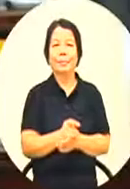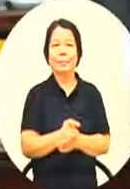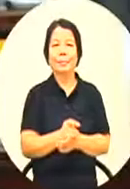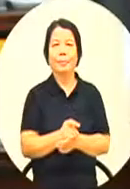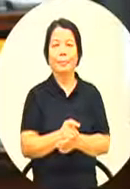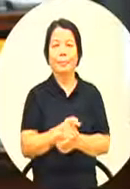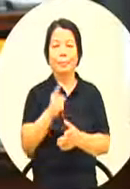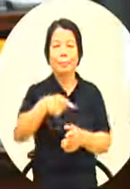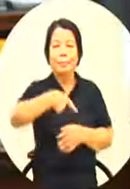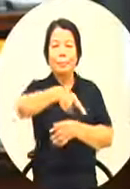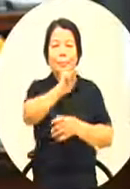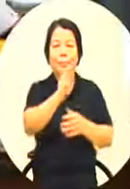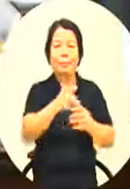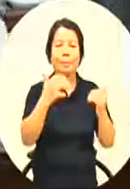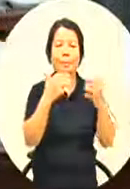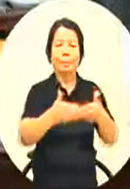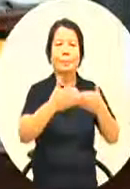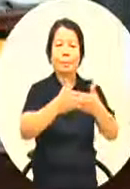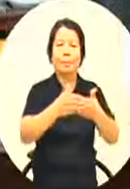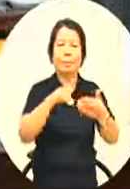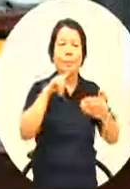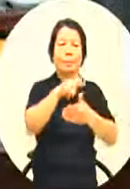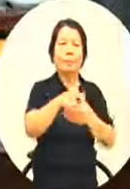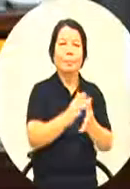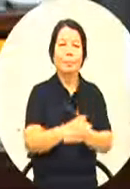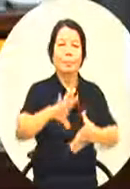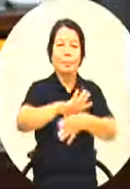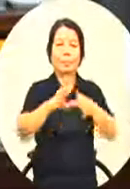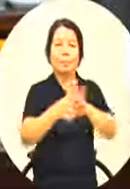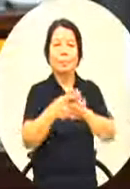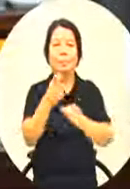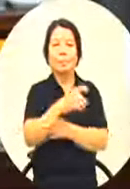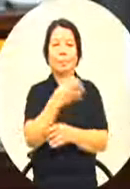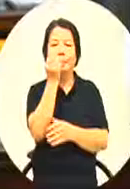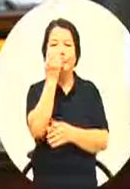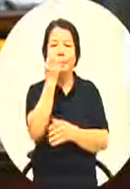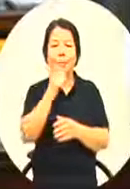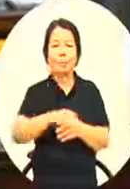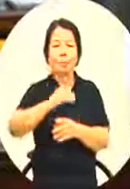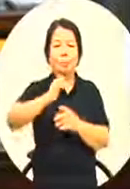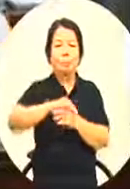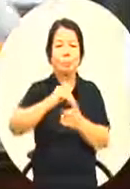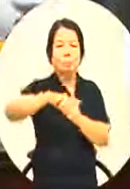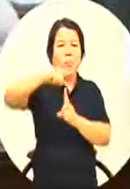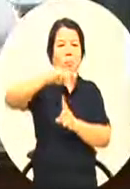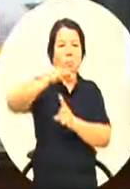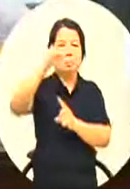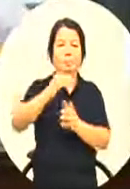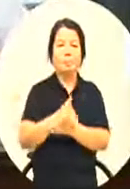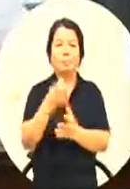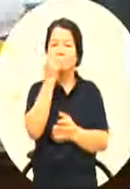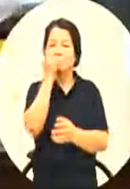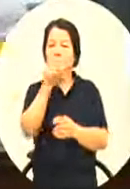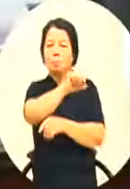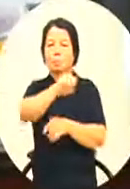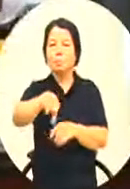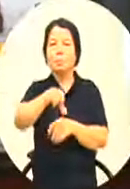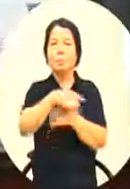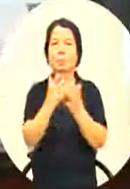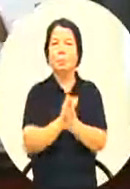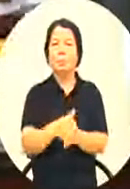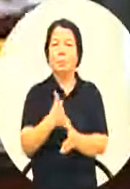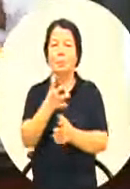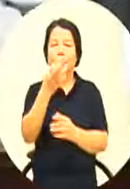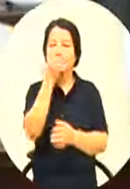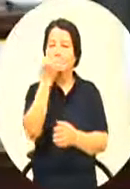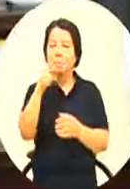所以你到大陆大陆水平很高比香港还高为什么他说如果你进去香港大学都会问你念哪个